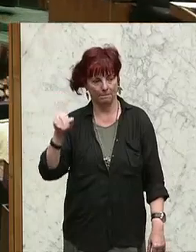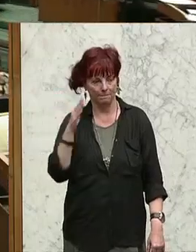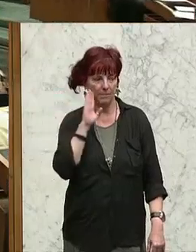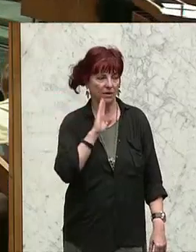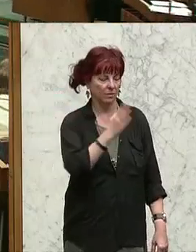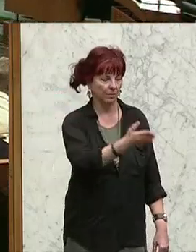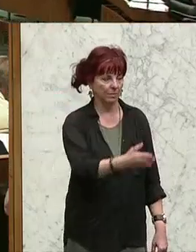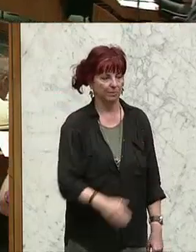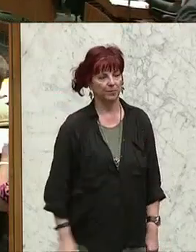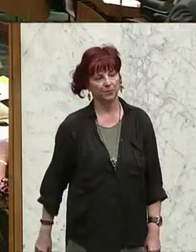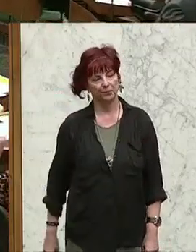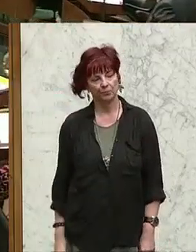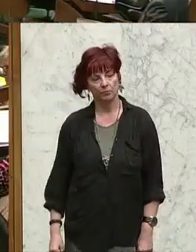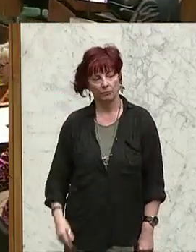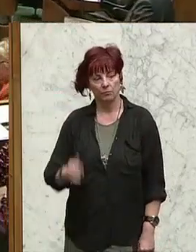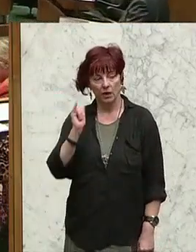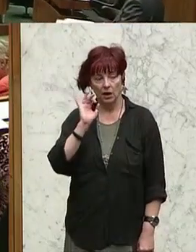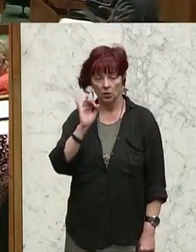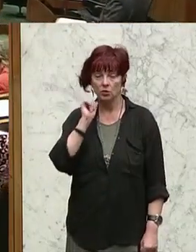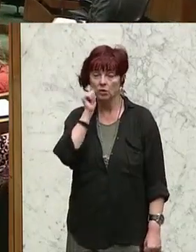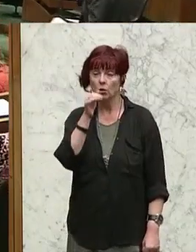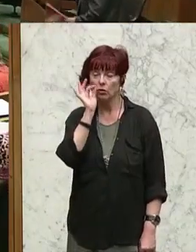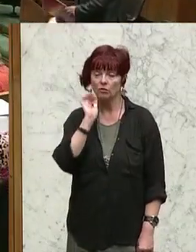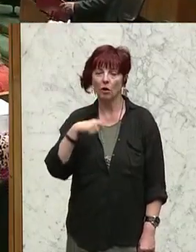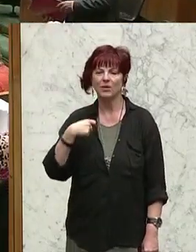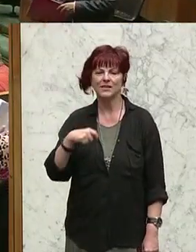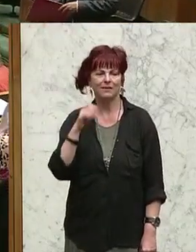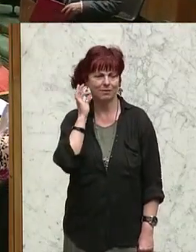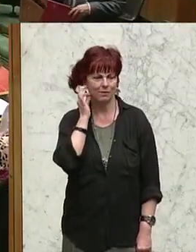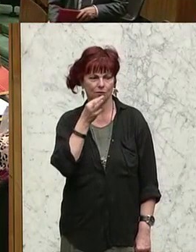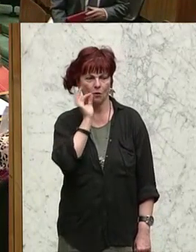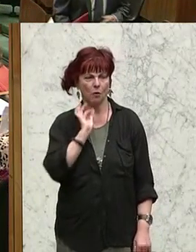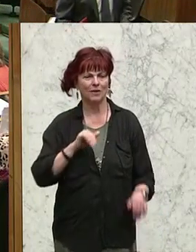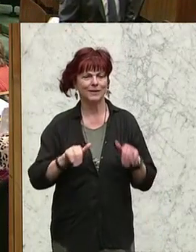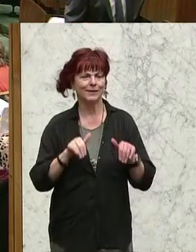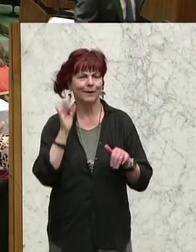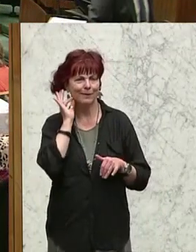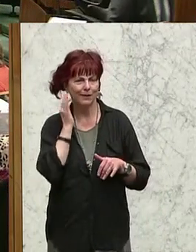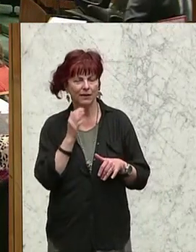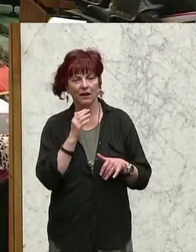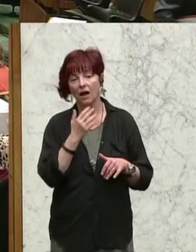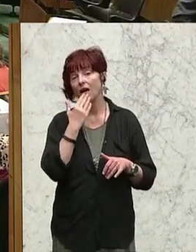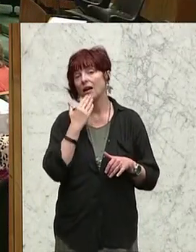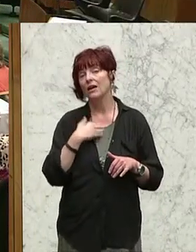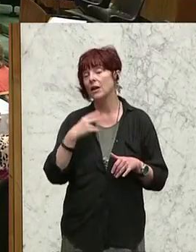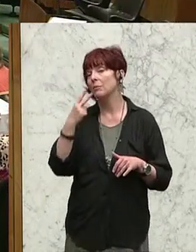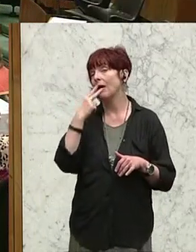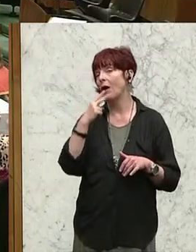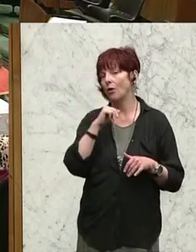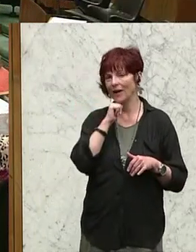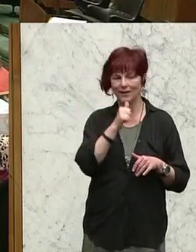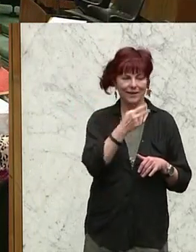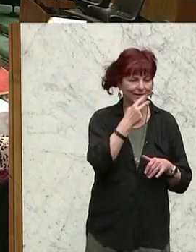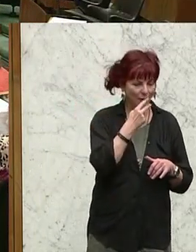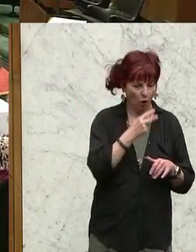Peter Wurm, Konsumentenschutzsprecher der FPÖ, ist nun an Bord. Frau Minister, werte Raucher und natürlich auch Nichtraucher